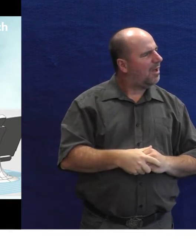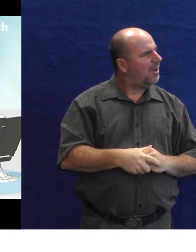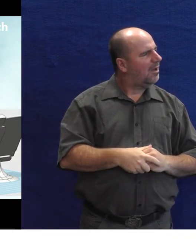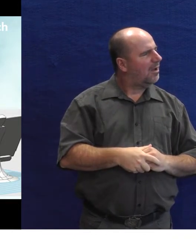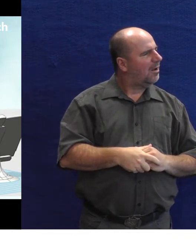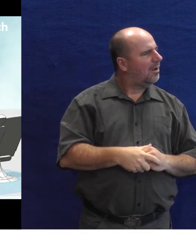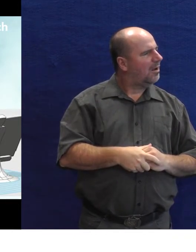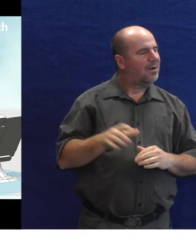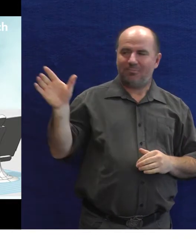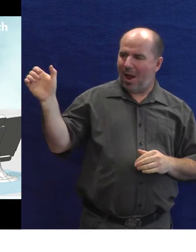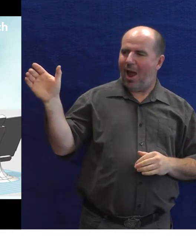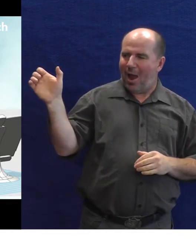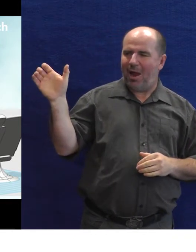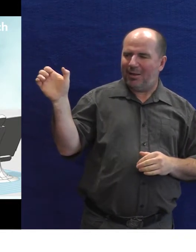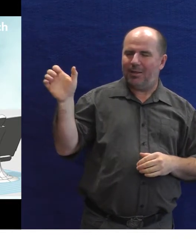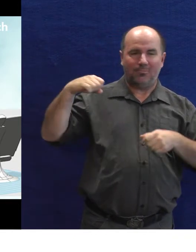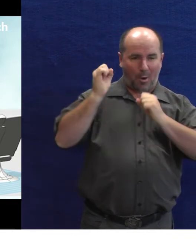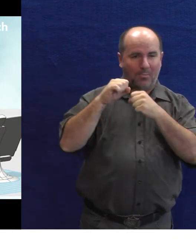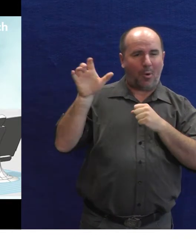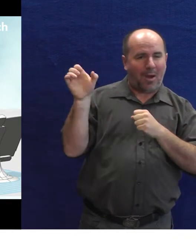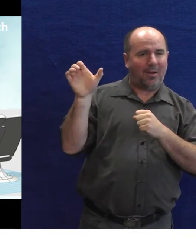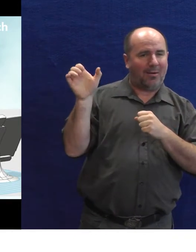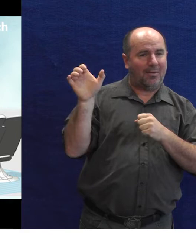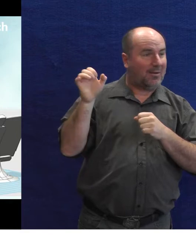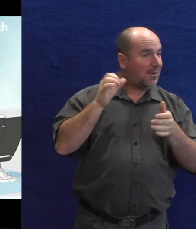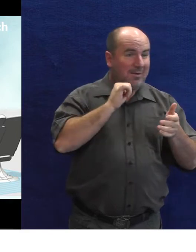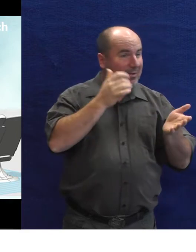námět, nápad, co by to bylo. Takhle se to s tím dá trošku výbat.